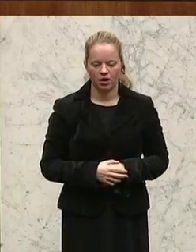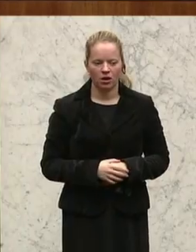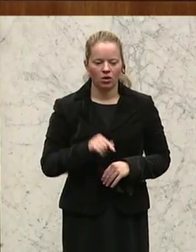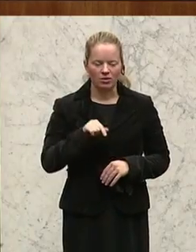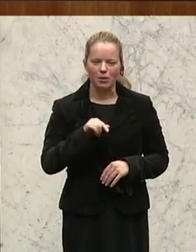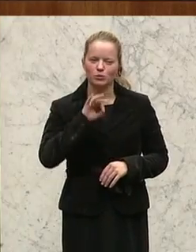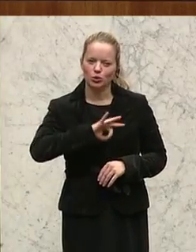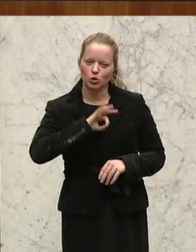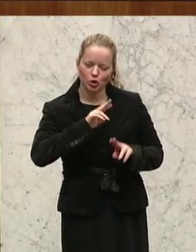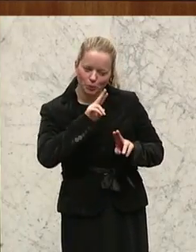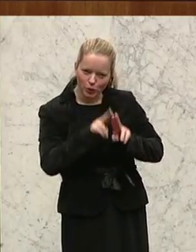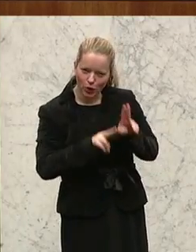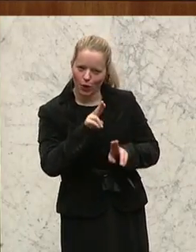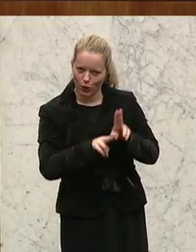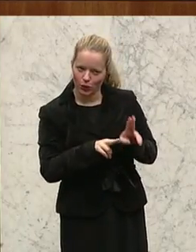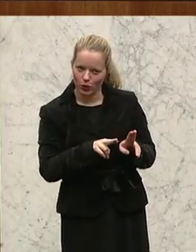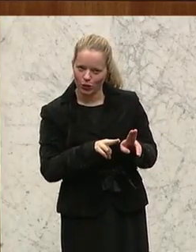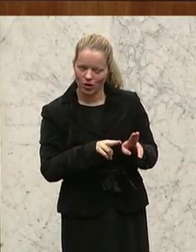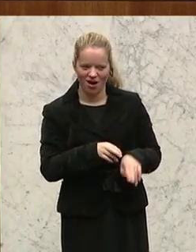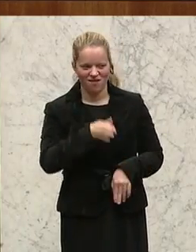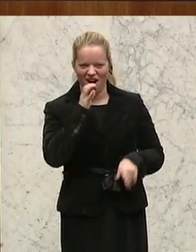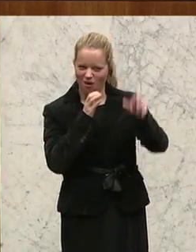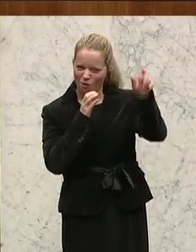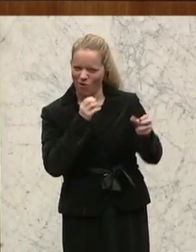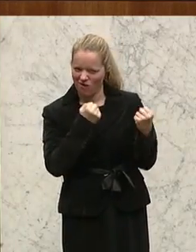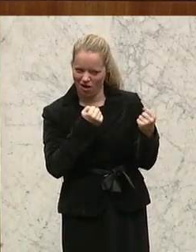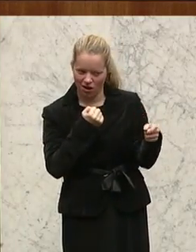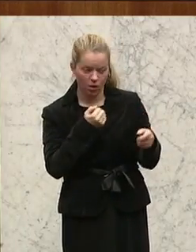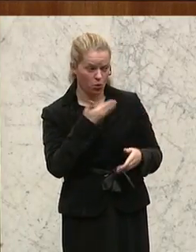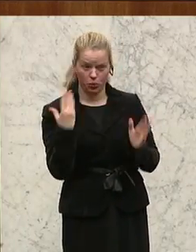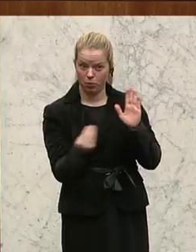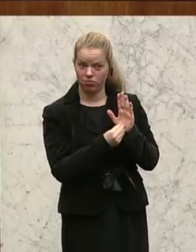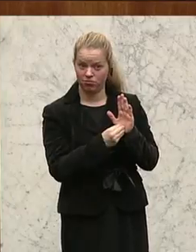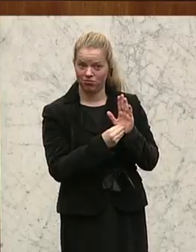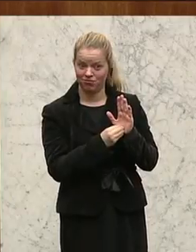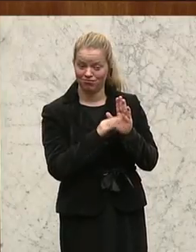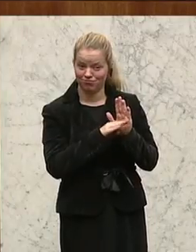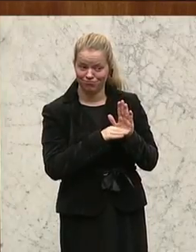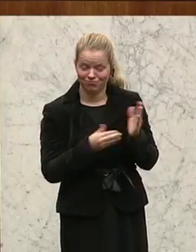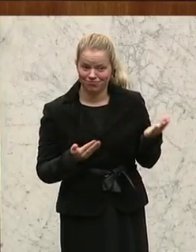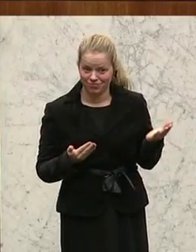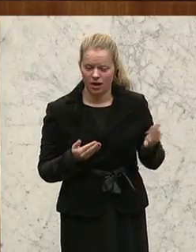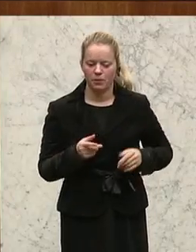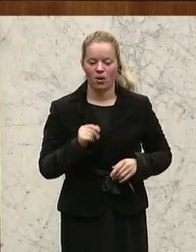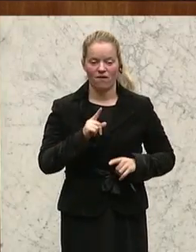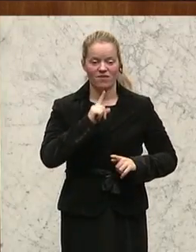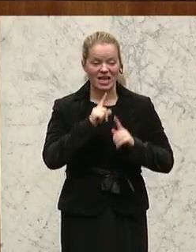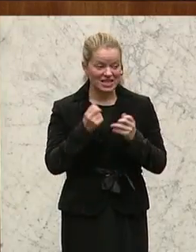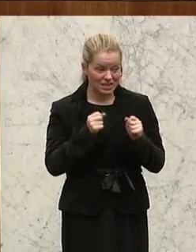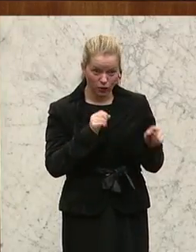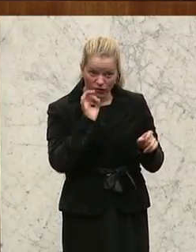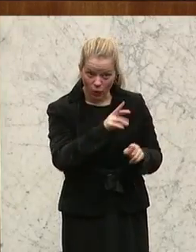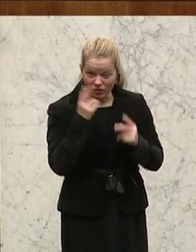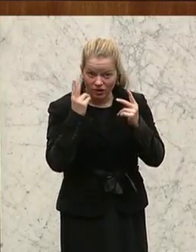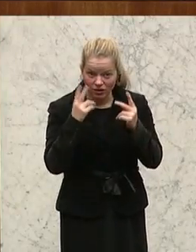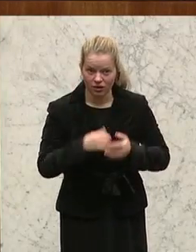psychologische Betreuung des Alksünders sehen Sie nicht vor. Das heißt, wenn Ihnen Verkehrssicherheit ein Anliegen